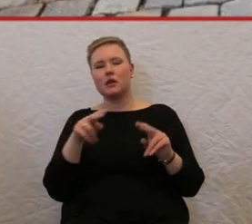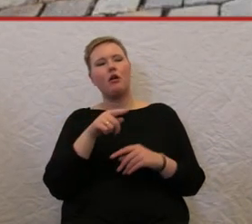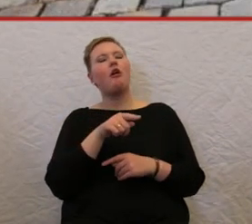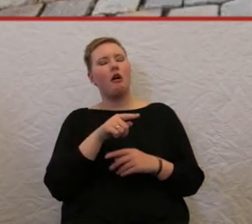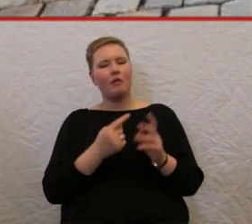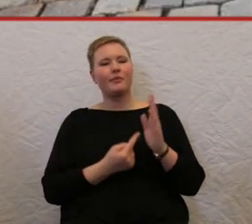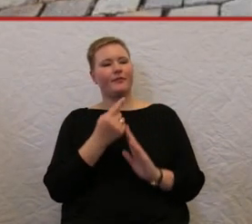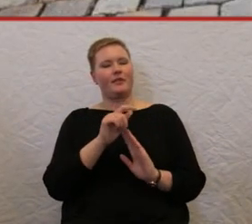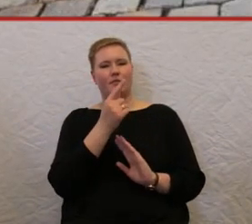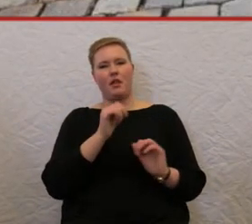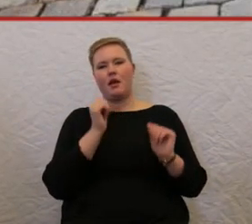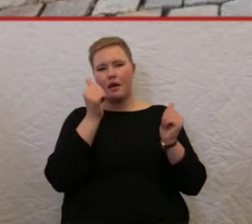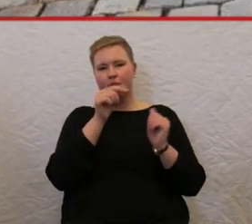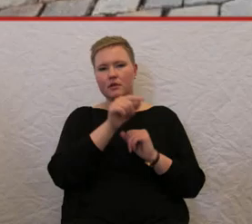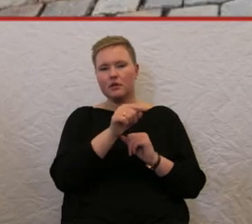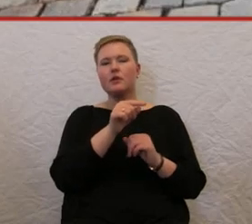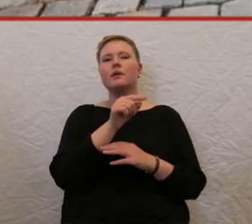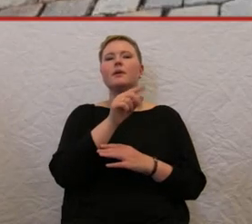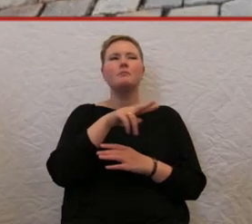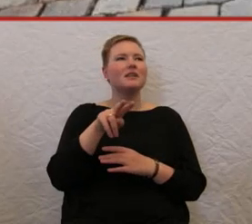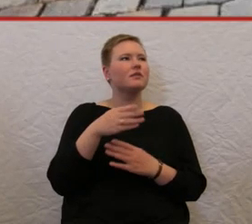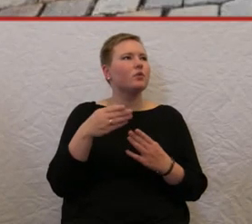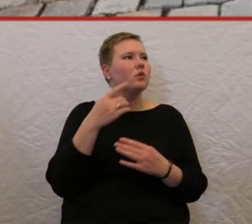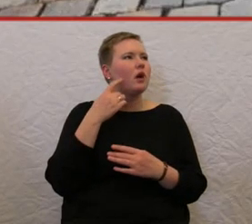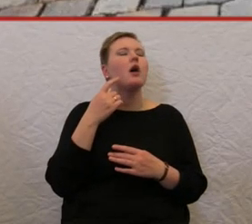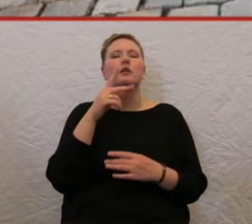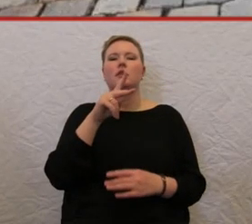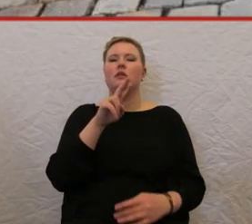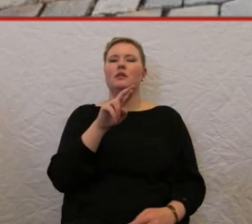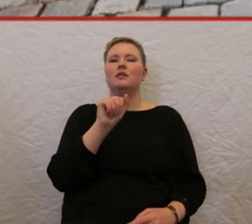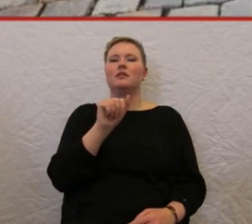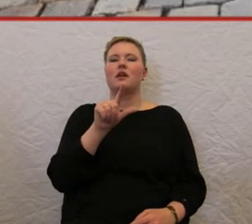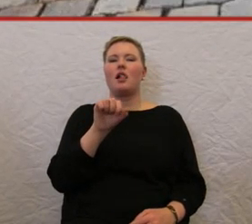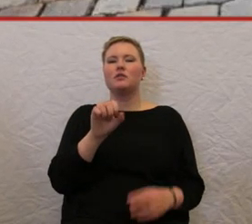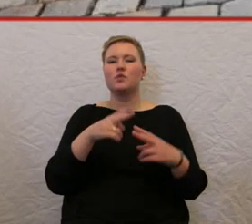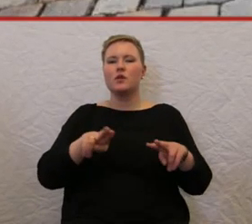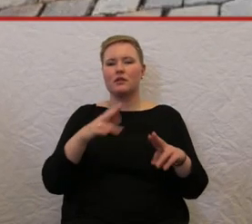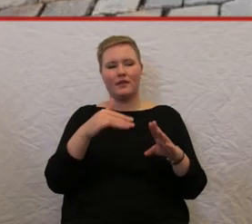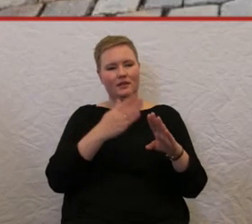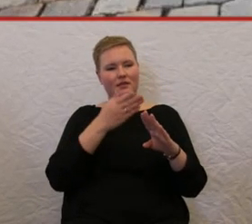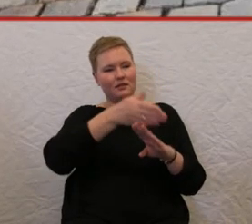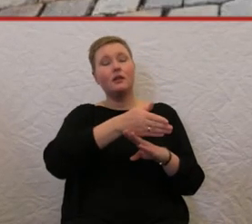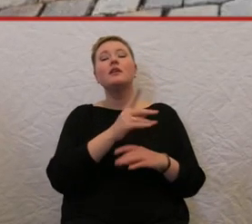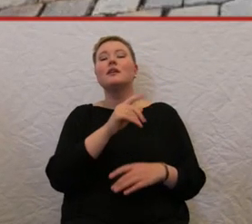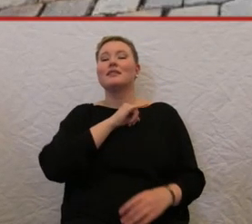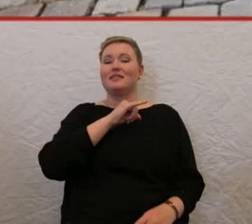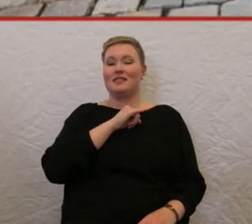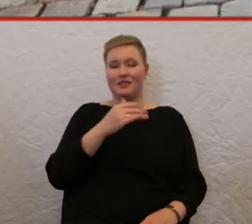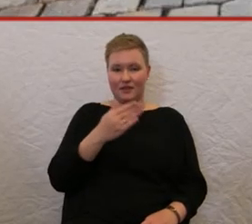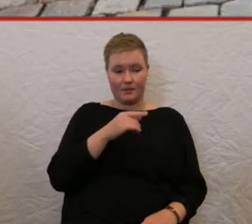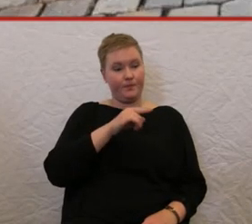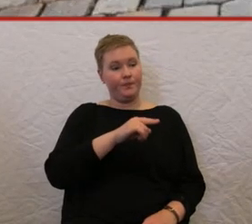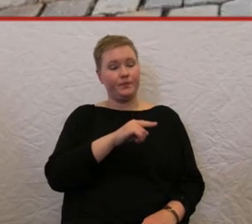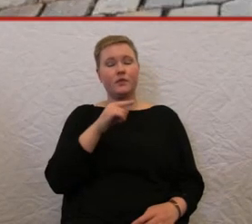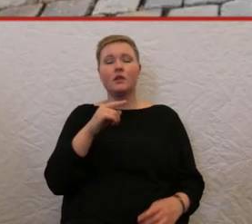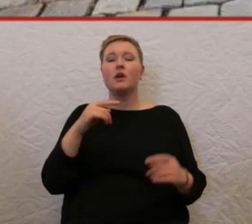habe. in Karlsruhe, war die doch gleich, in Karlsruhe. Und das Interessante ist, dass diese Dinger